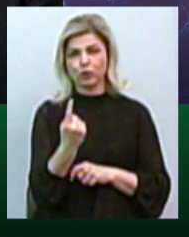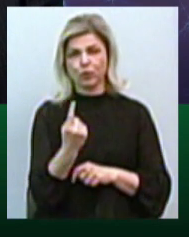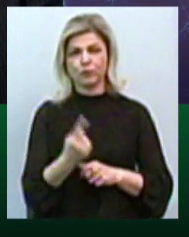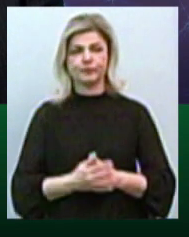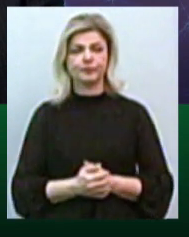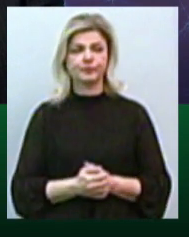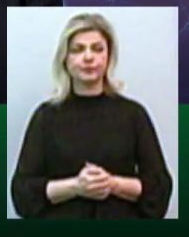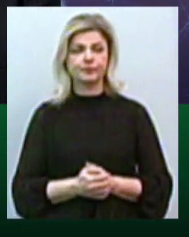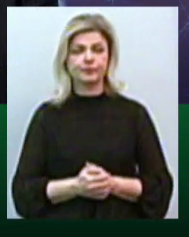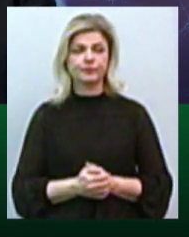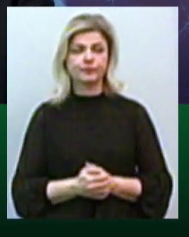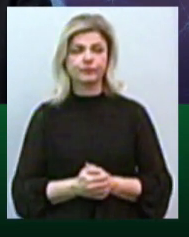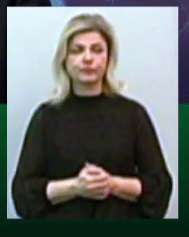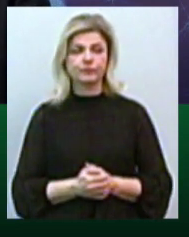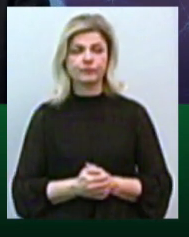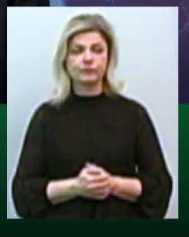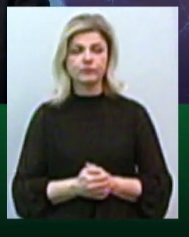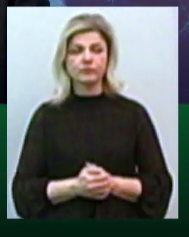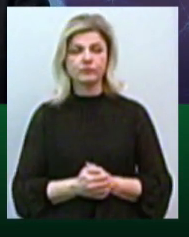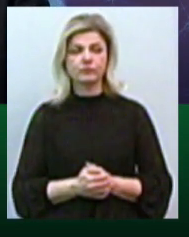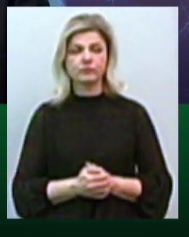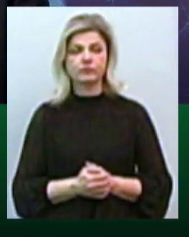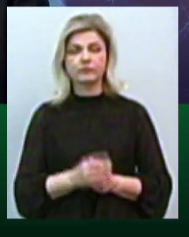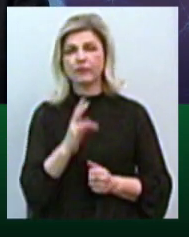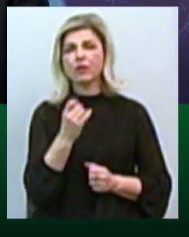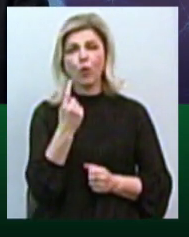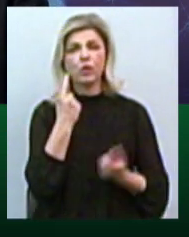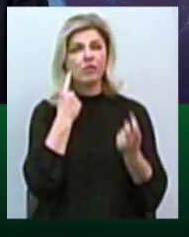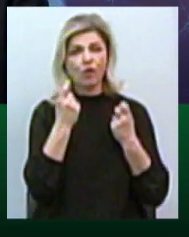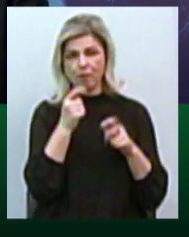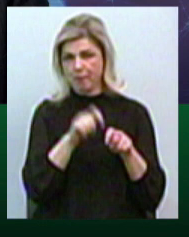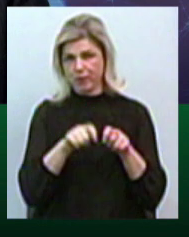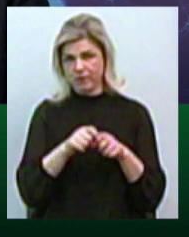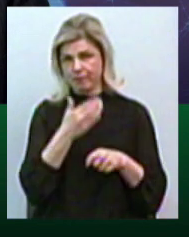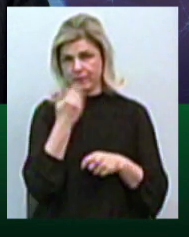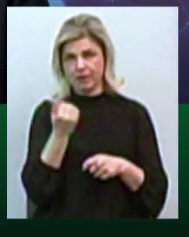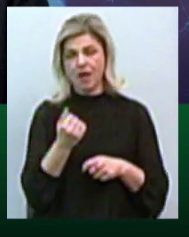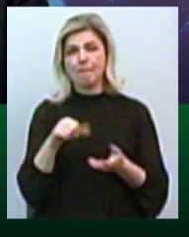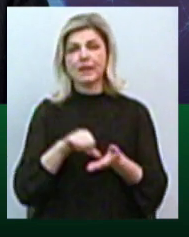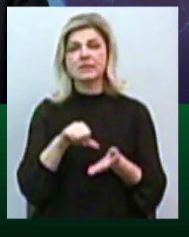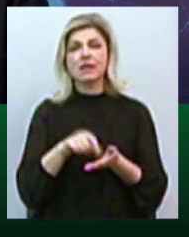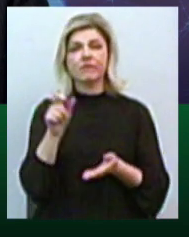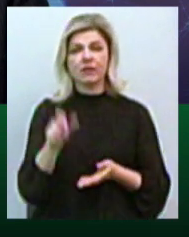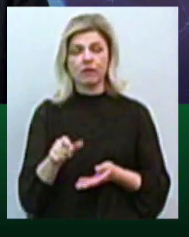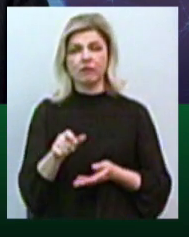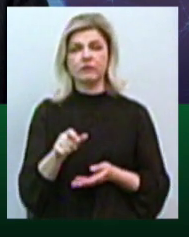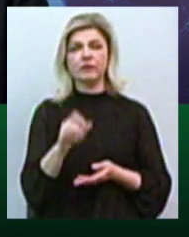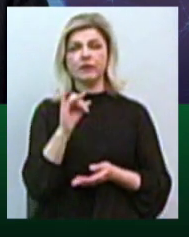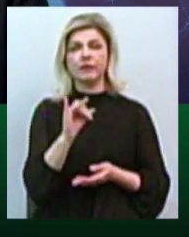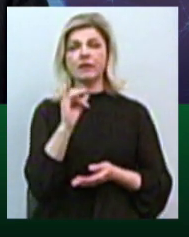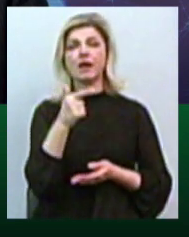сказати, дезінформаційної інформації, яка там пан Ігнатов, представник Юсуфова надав